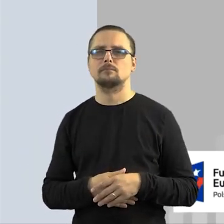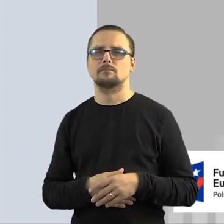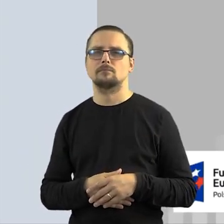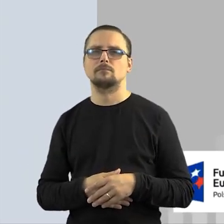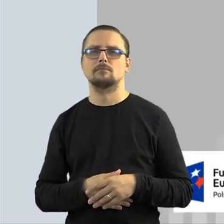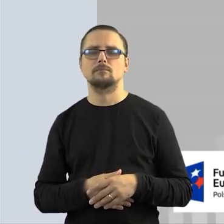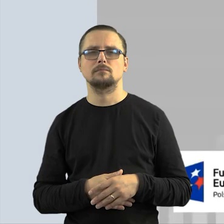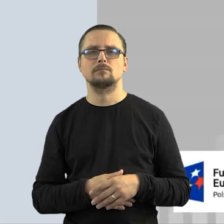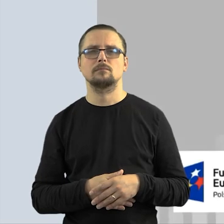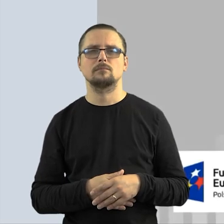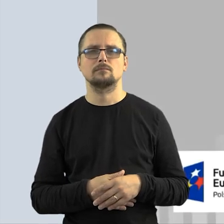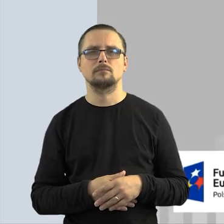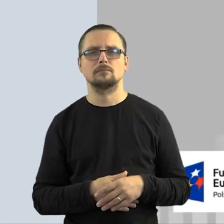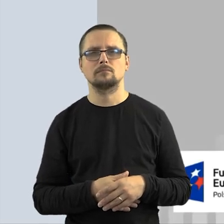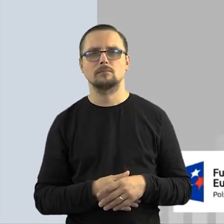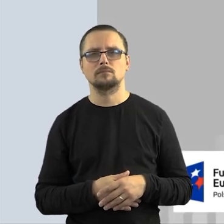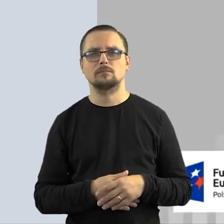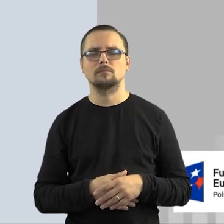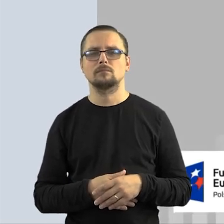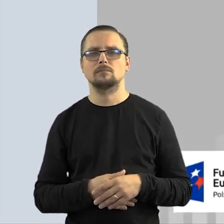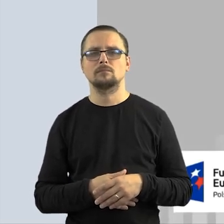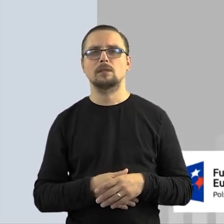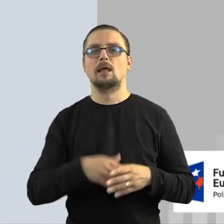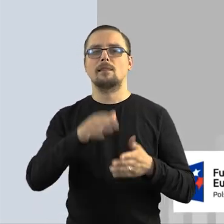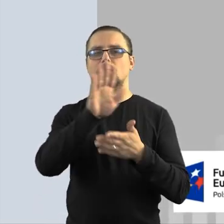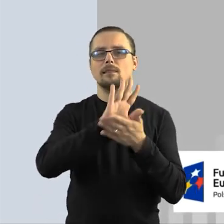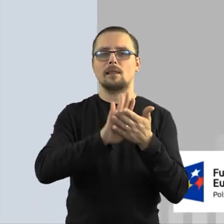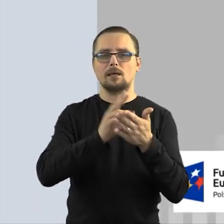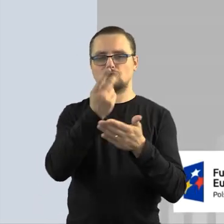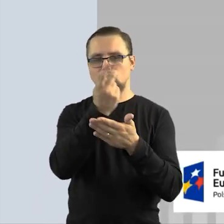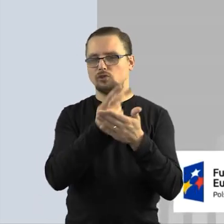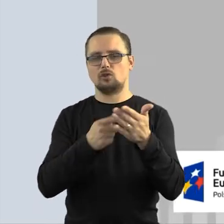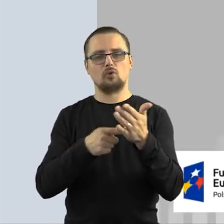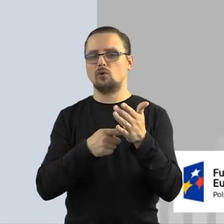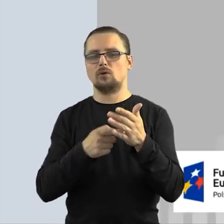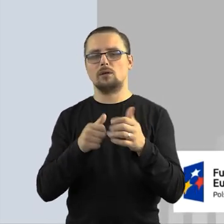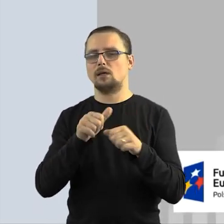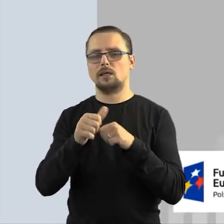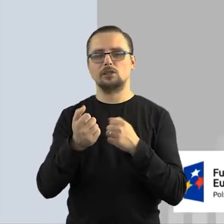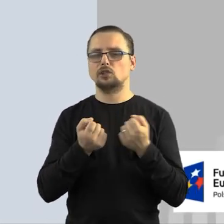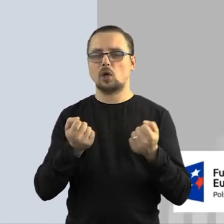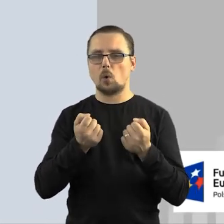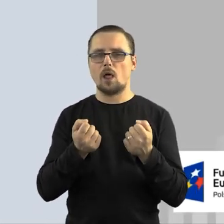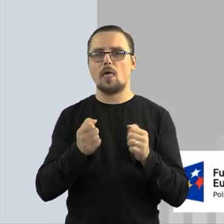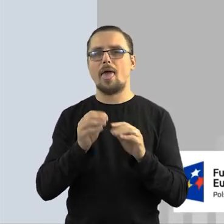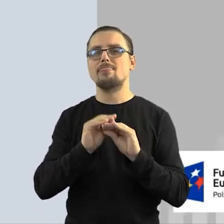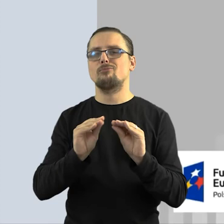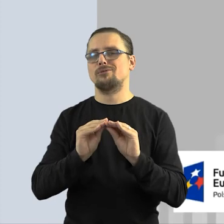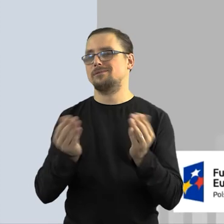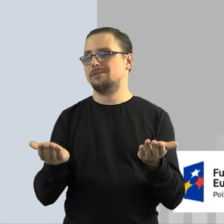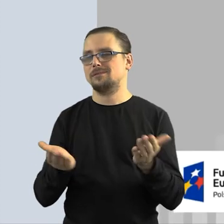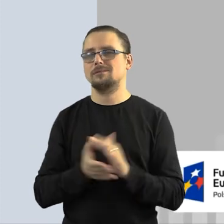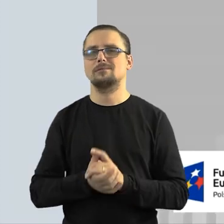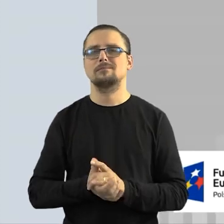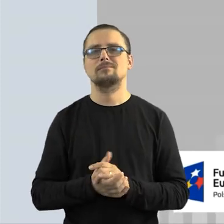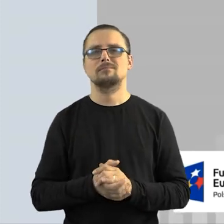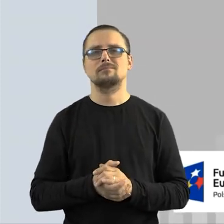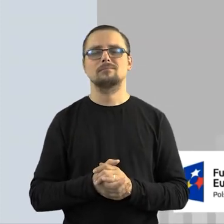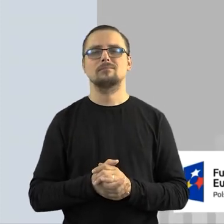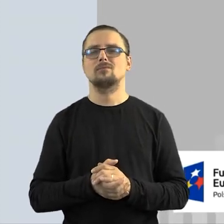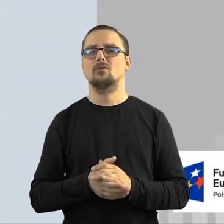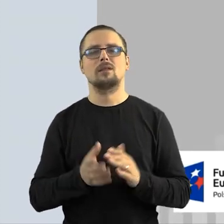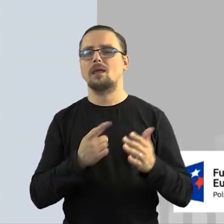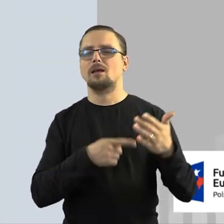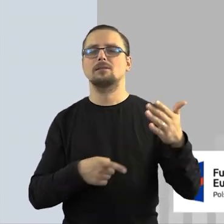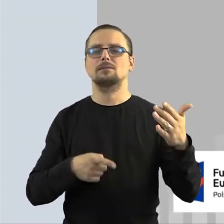Tutaj czytanie tekstu w tym kontekście nigdy nie będzie działalności edukacyjną, nawet jeśli mówimy o